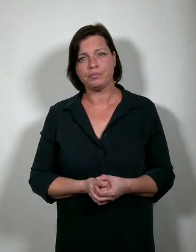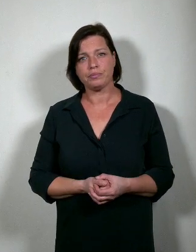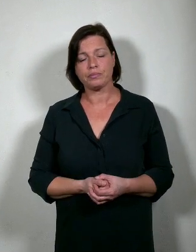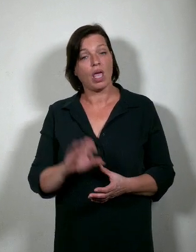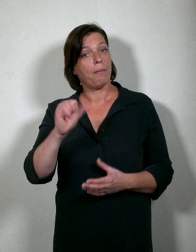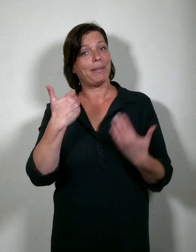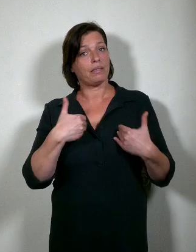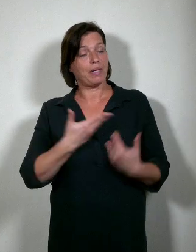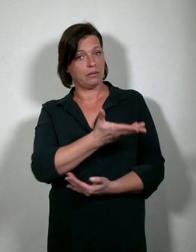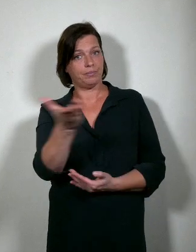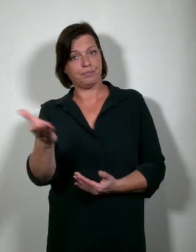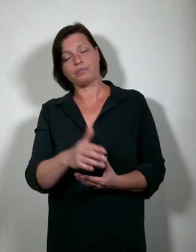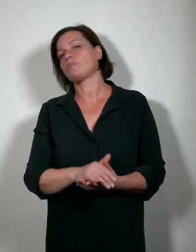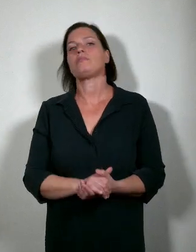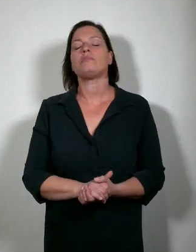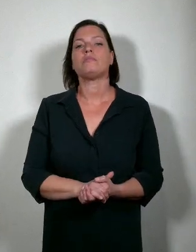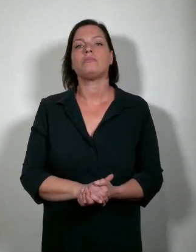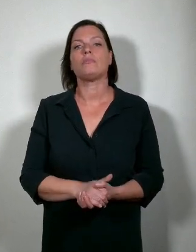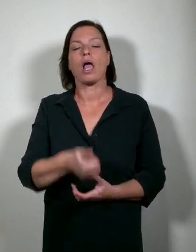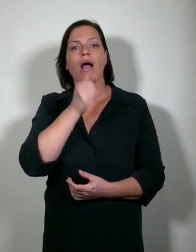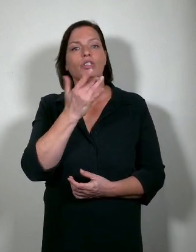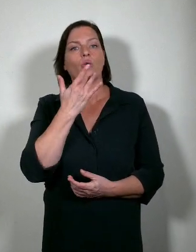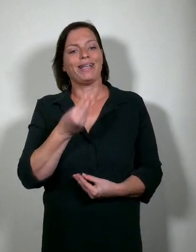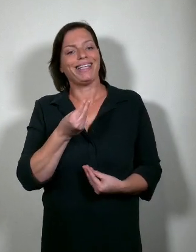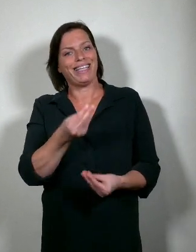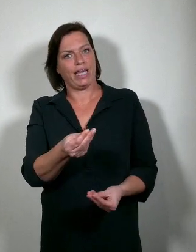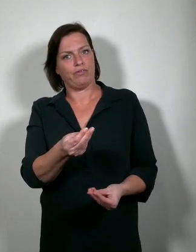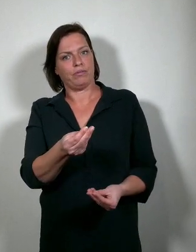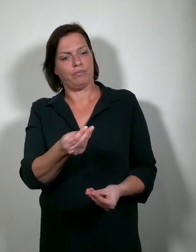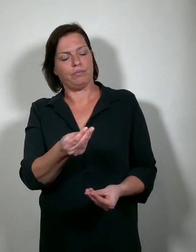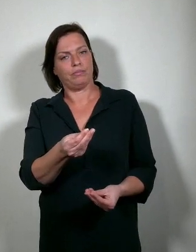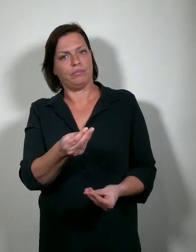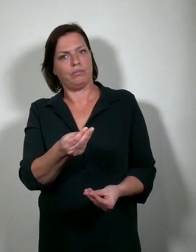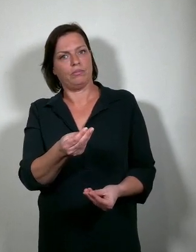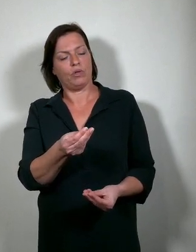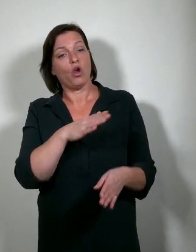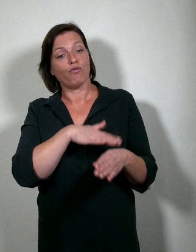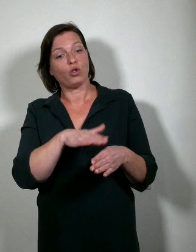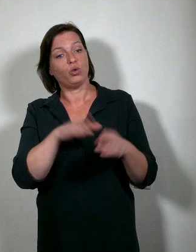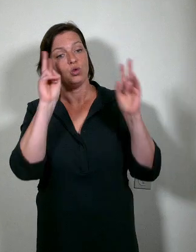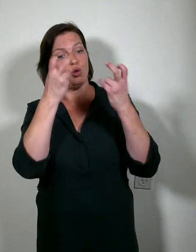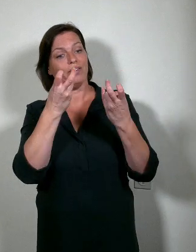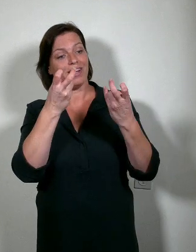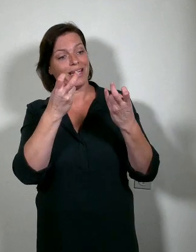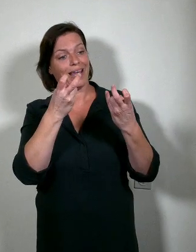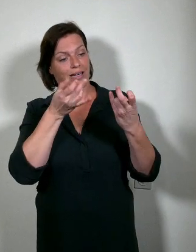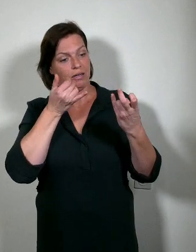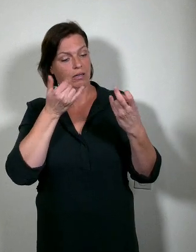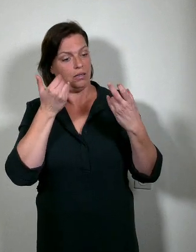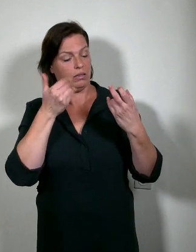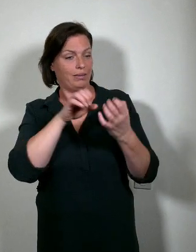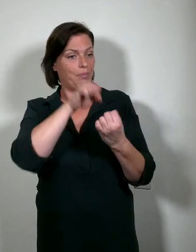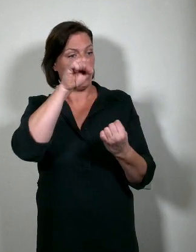Beste mensen, als wij ervoor willen zorgen dat voldoende universitair geschoolde jongeren